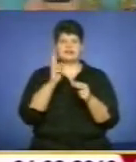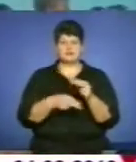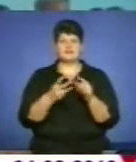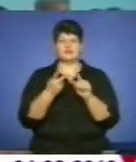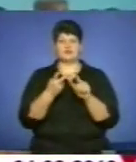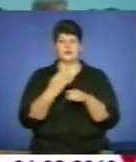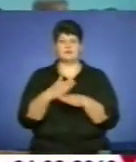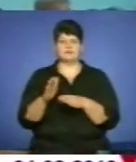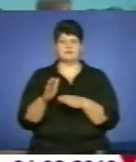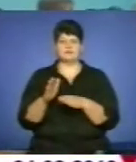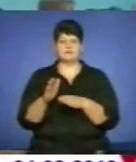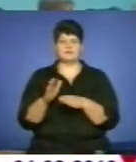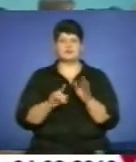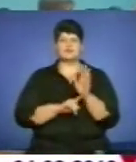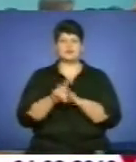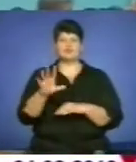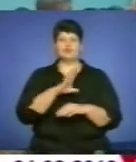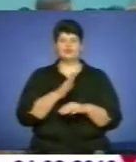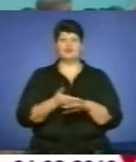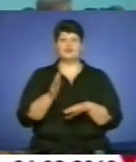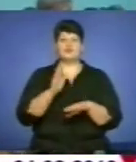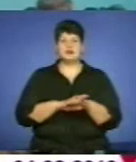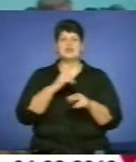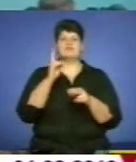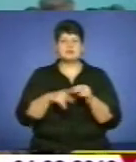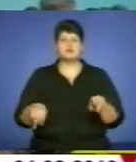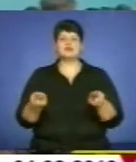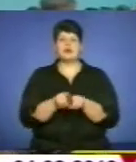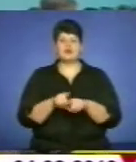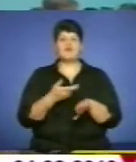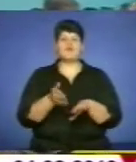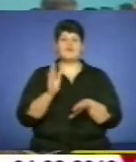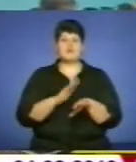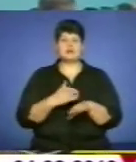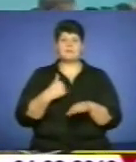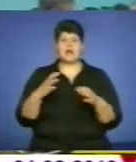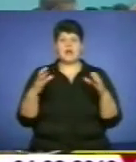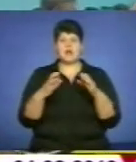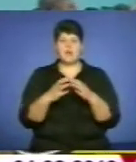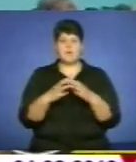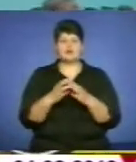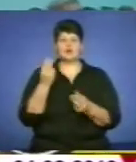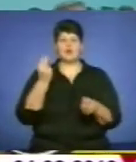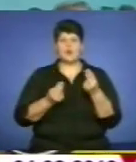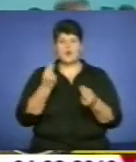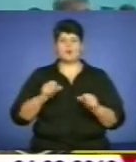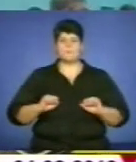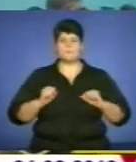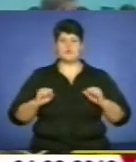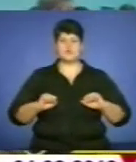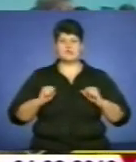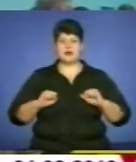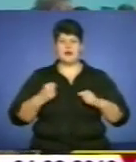матч. Бороти спочатку було важко, і в кінці теж важко, але ми командною грою постаралися і